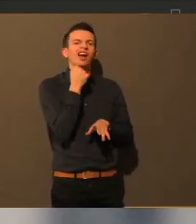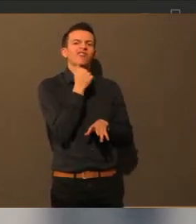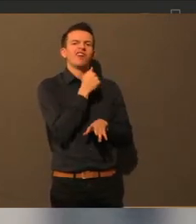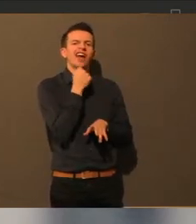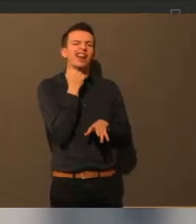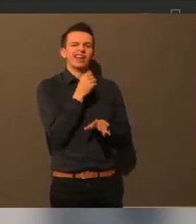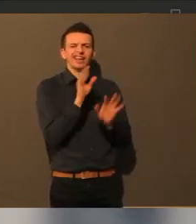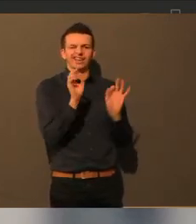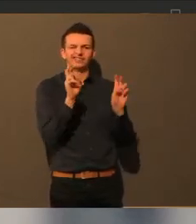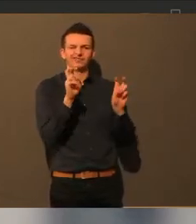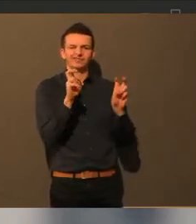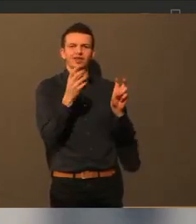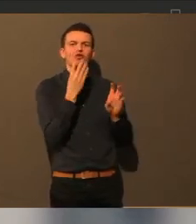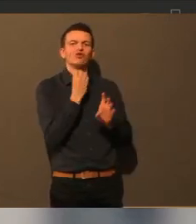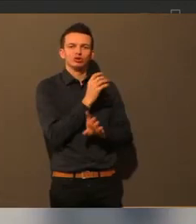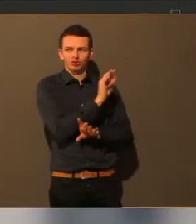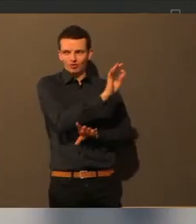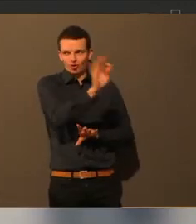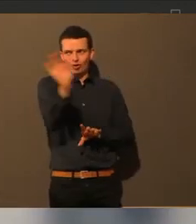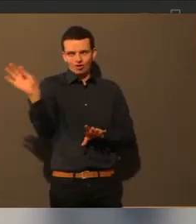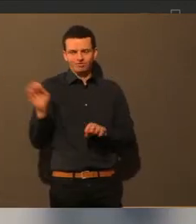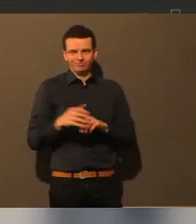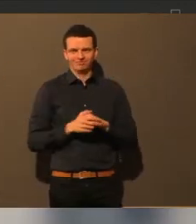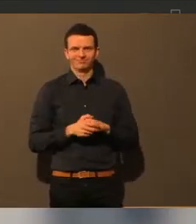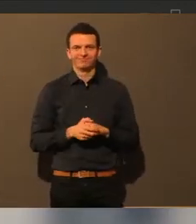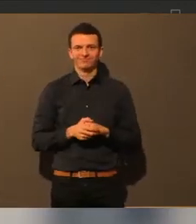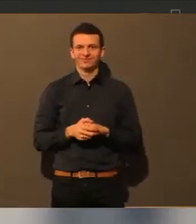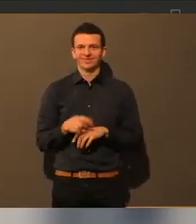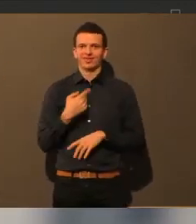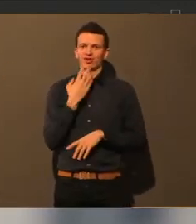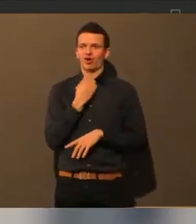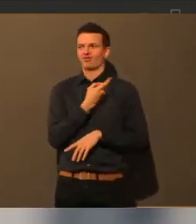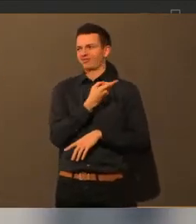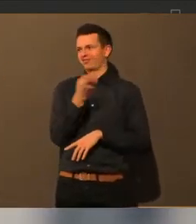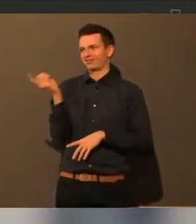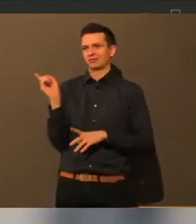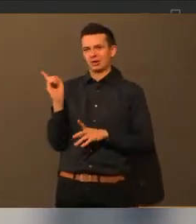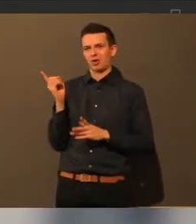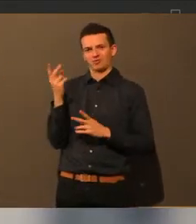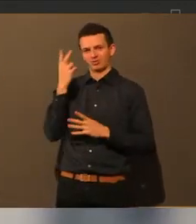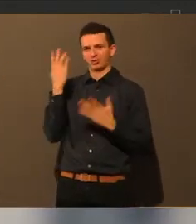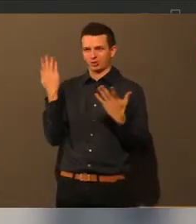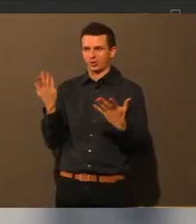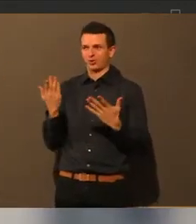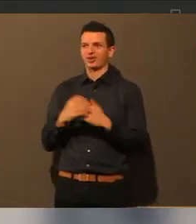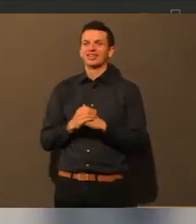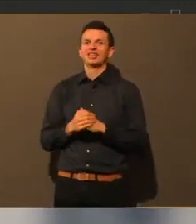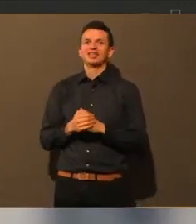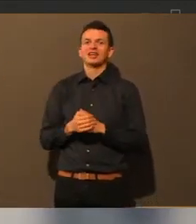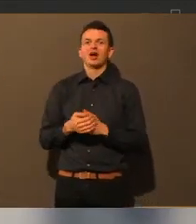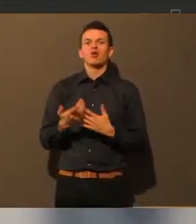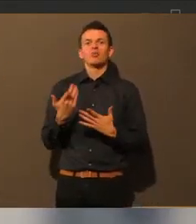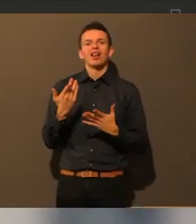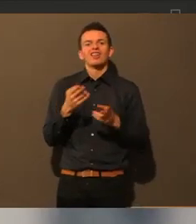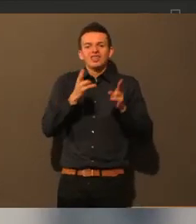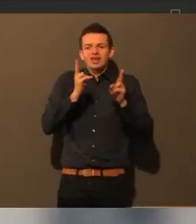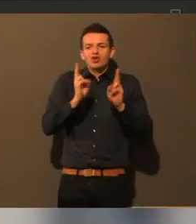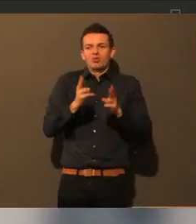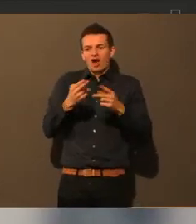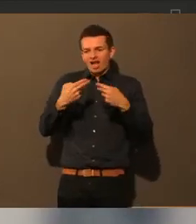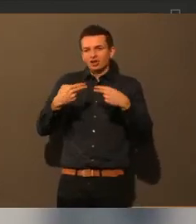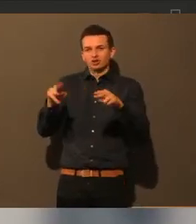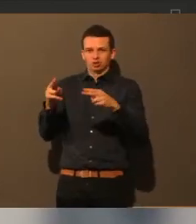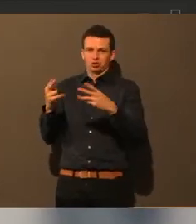nämlich tatsächlich. Und ich hoffe, Sie können sich diesem Wunsch anschließen. Ich wünsche Ihnen Normalität und Langeweile und freue mich aber, Sie im Januar wiederzusehen.